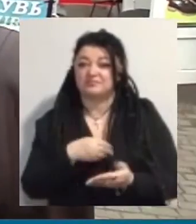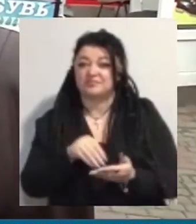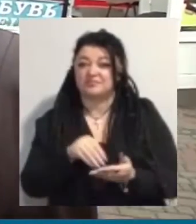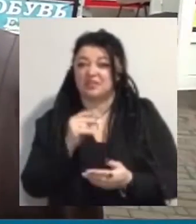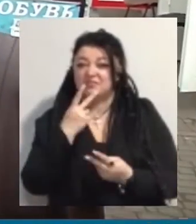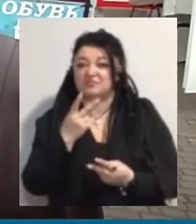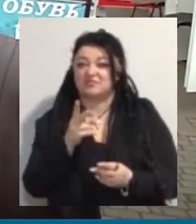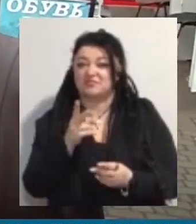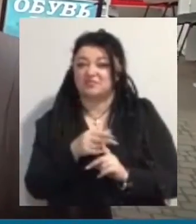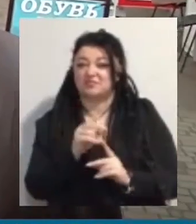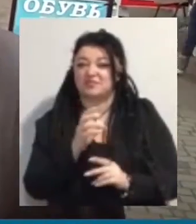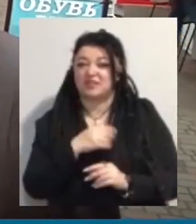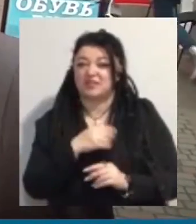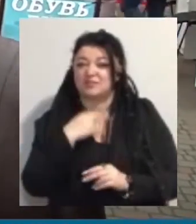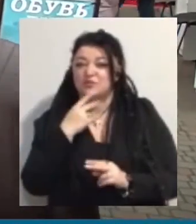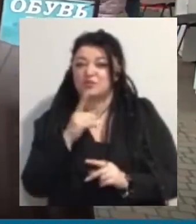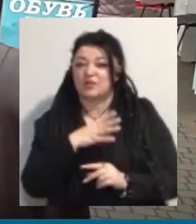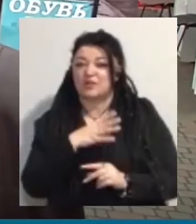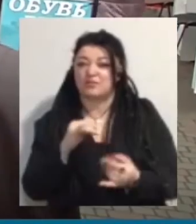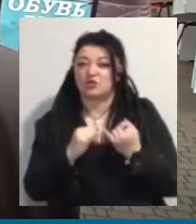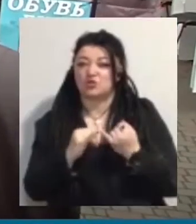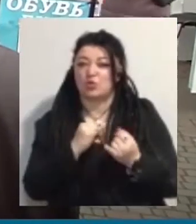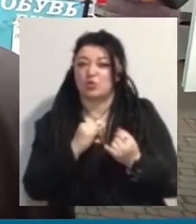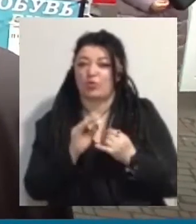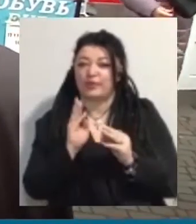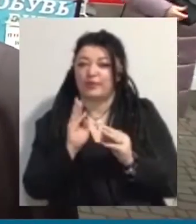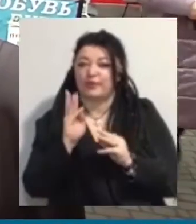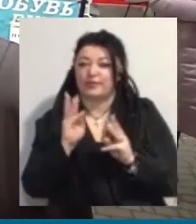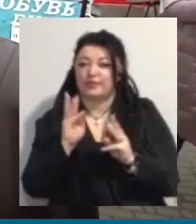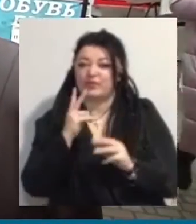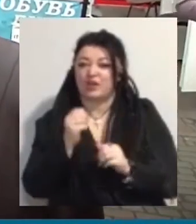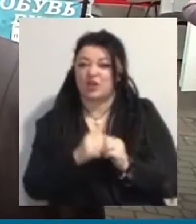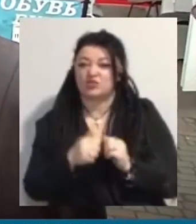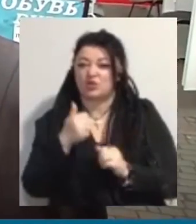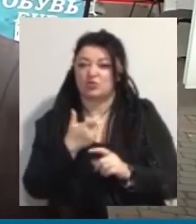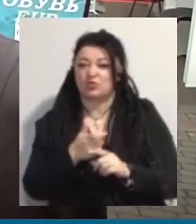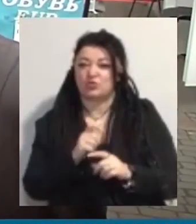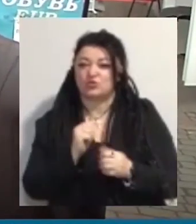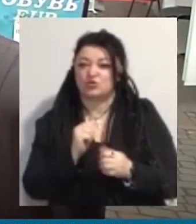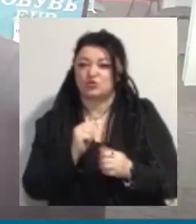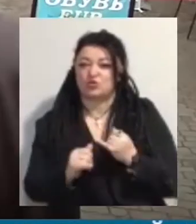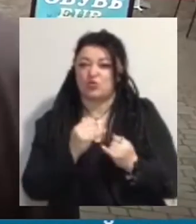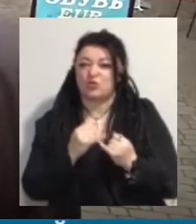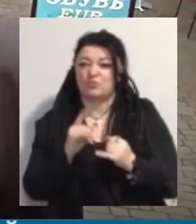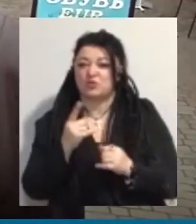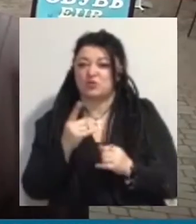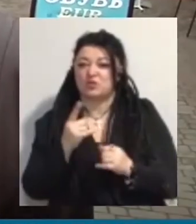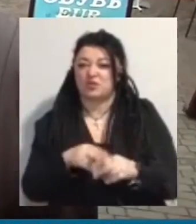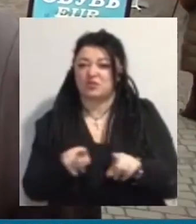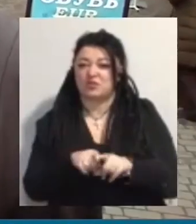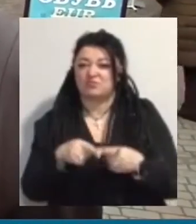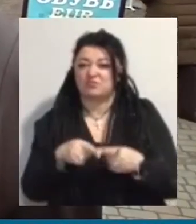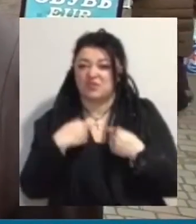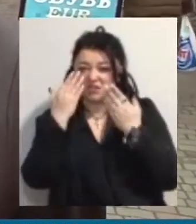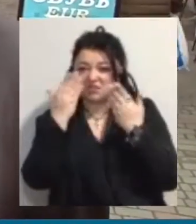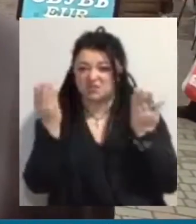Я обращаю увагу, щоб вони були жовтими. Ви бачите, що вони кожен рік дуже жовтими. Чому це так, я не знаю. Для пенсіонерів,